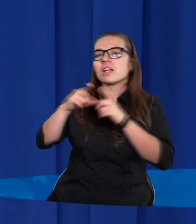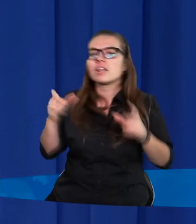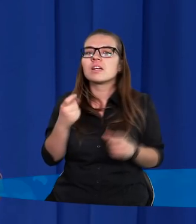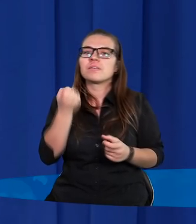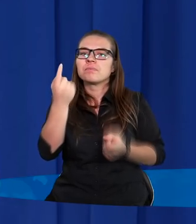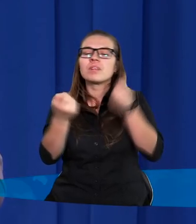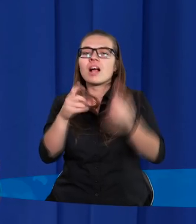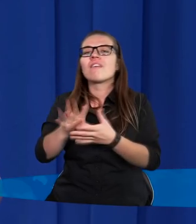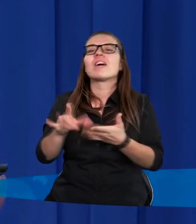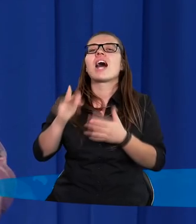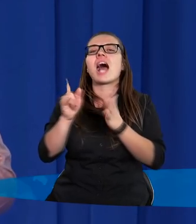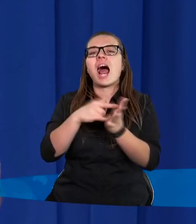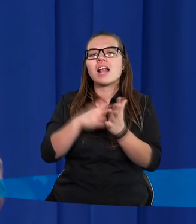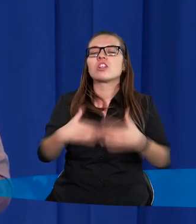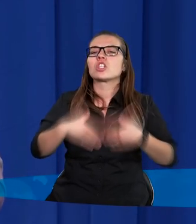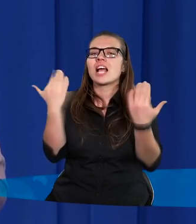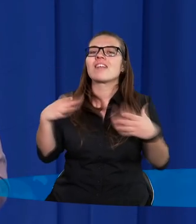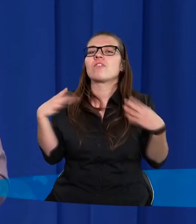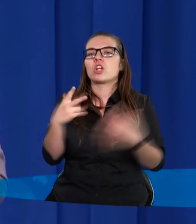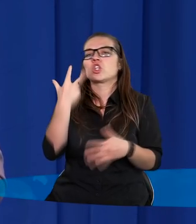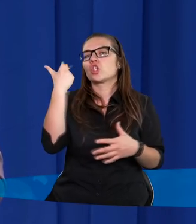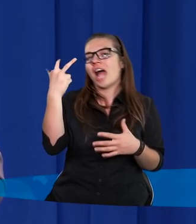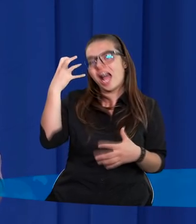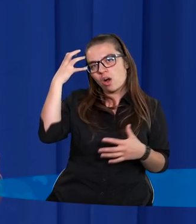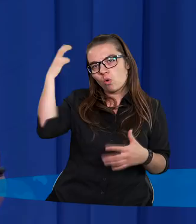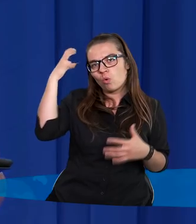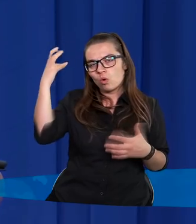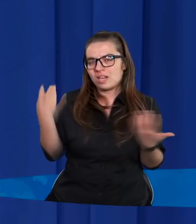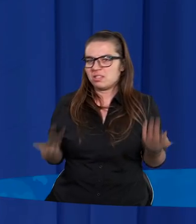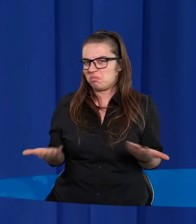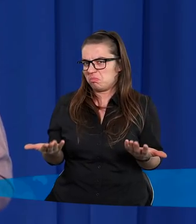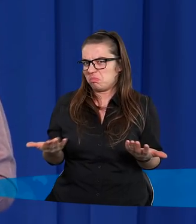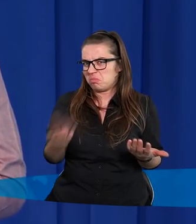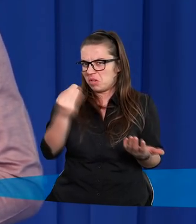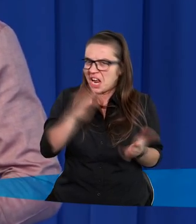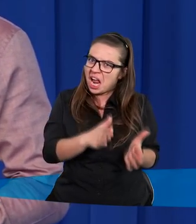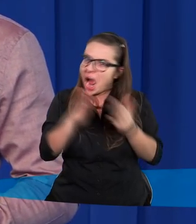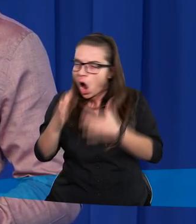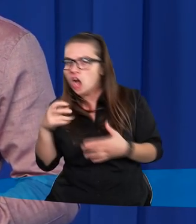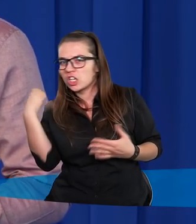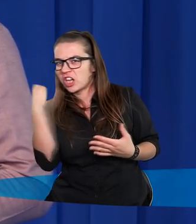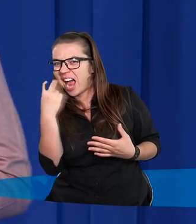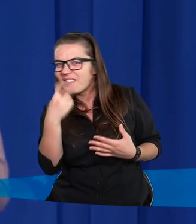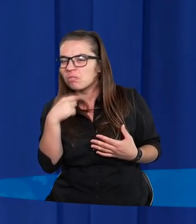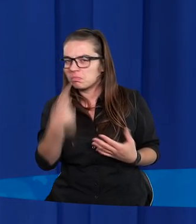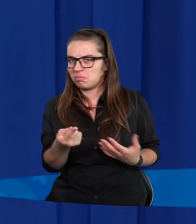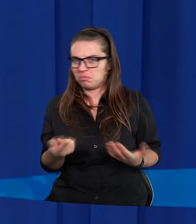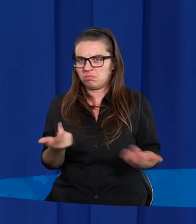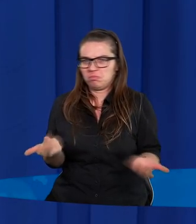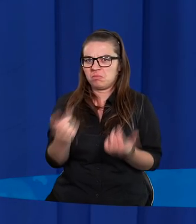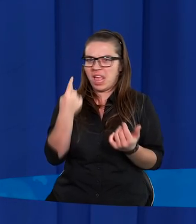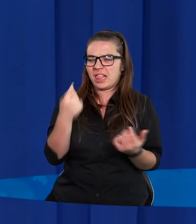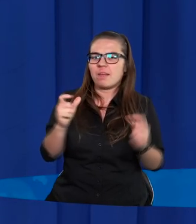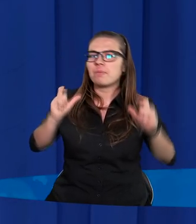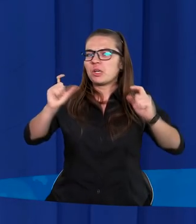się nawet w kalendarzu, dzień wolny, święto, trzech króli. W ogóle tutaj jeszcze kolejna ciekawostka. Jest jedyny